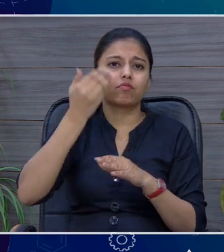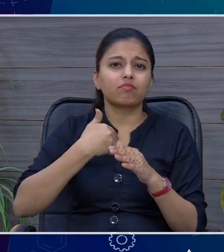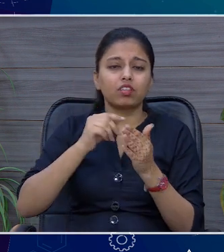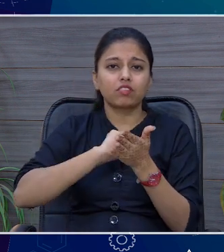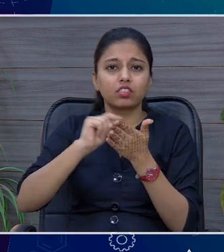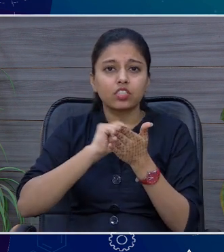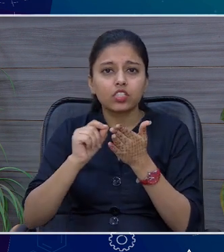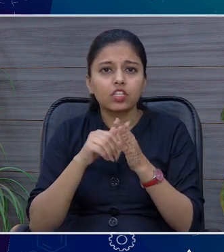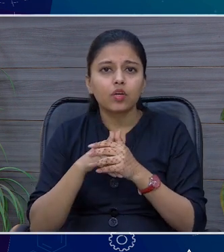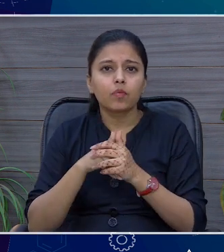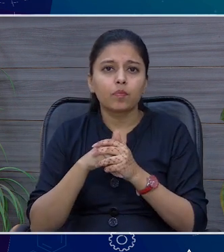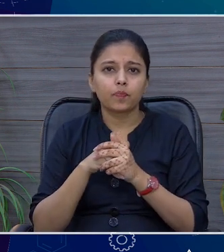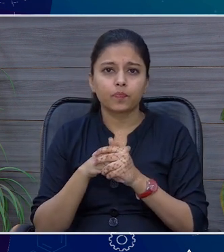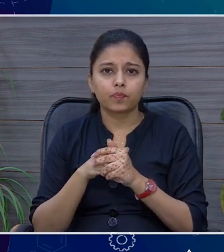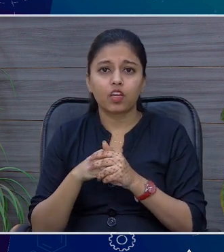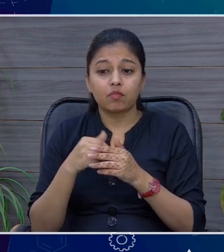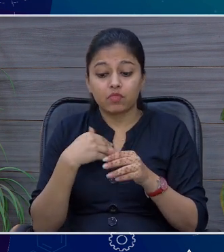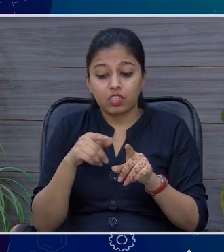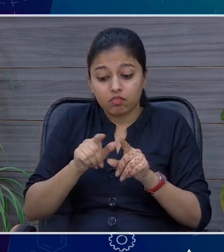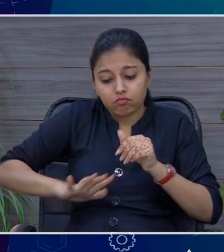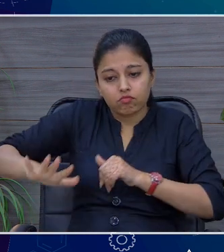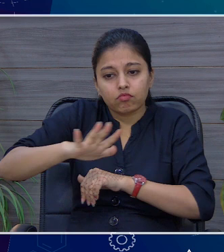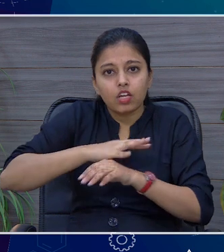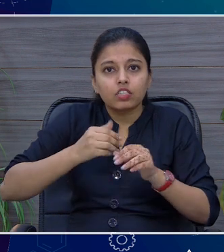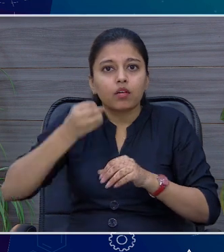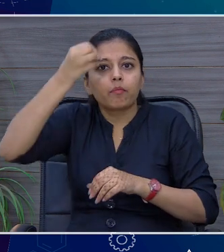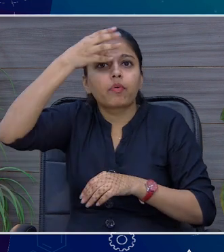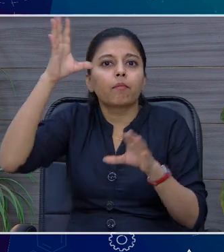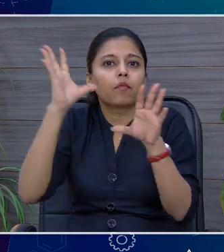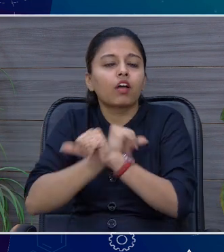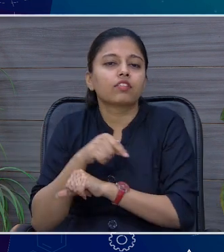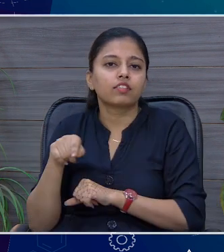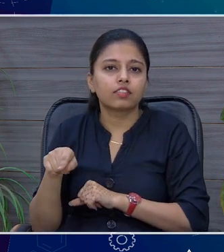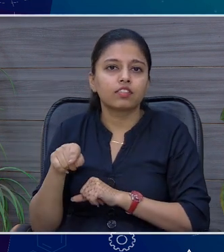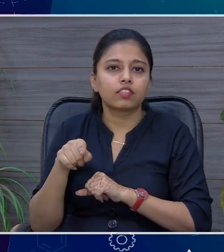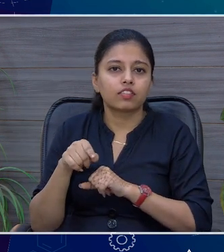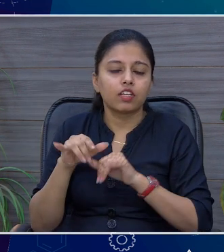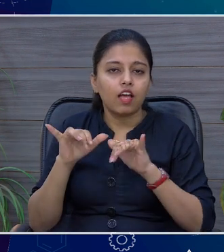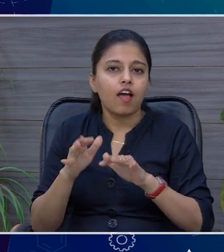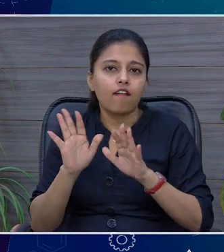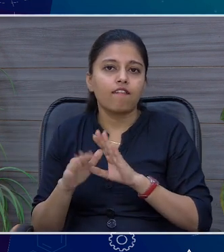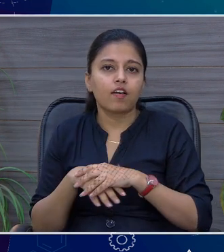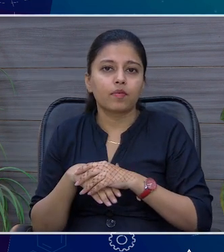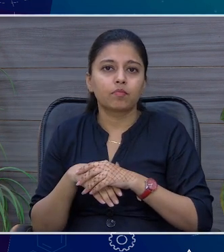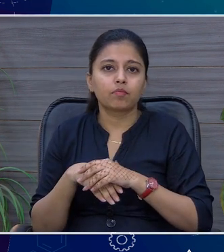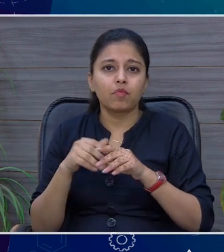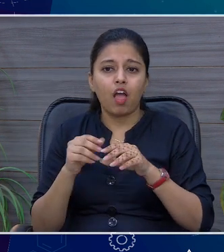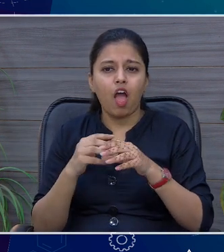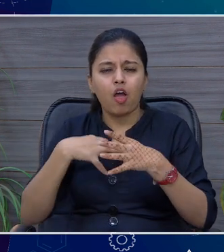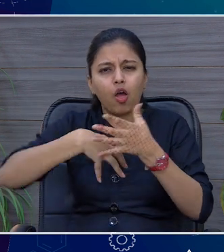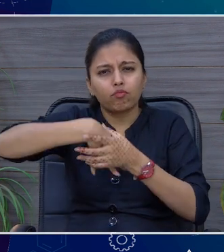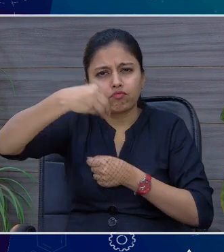संत्रसगर में रहता हूं तो अनपॉस्टुनेटली में इस अरिया में रहता हूं तो जो